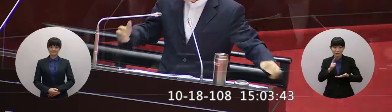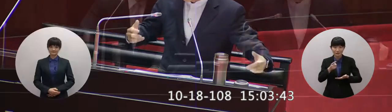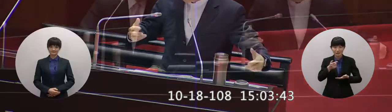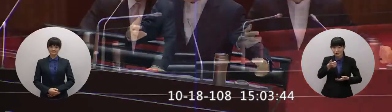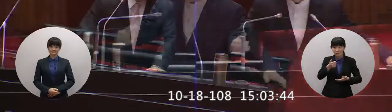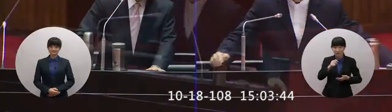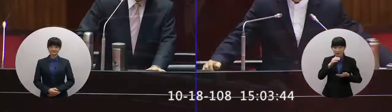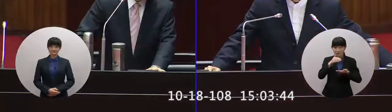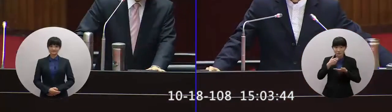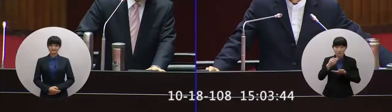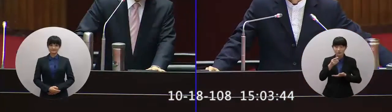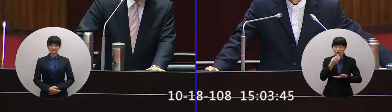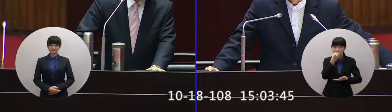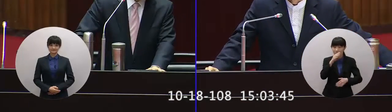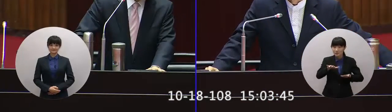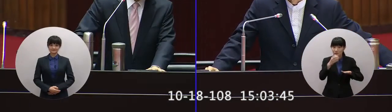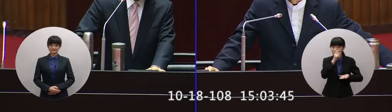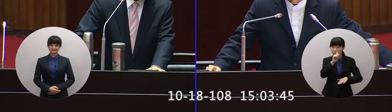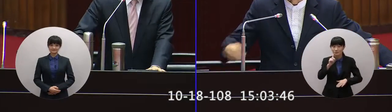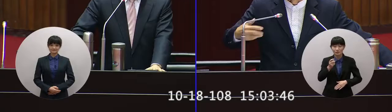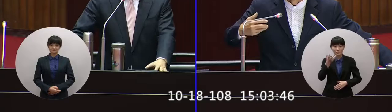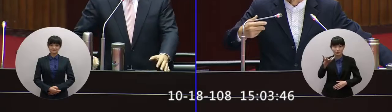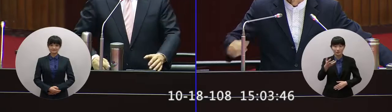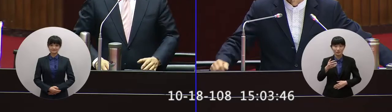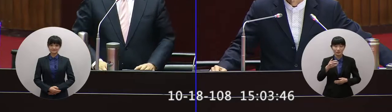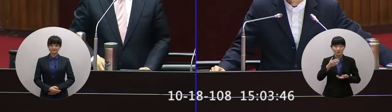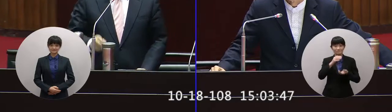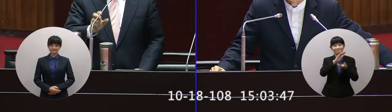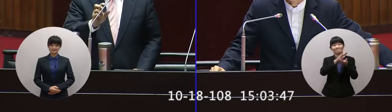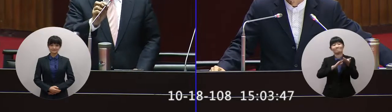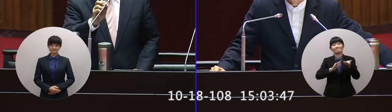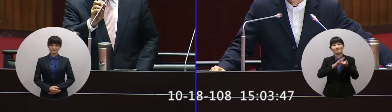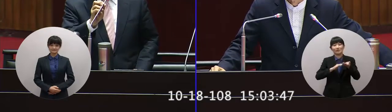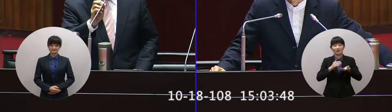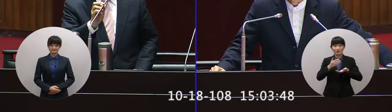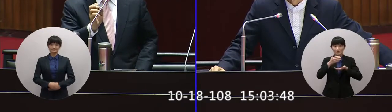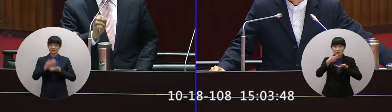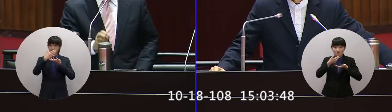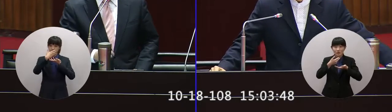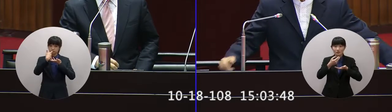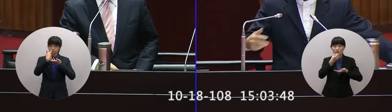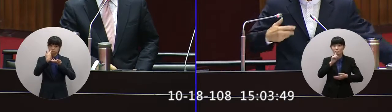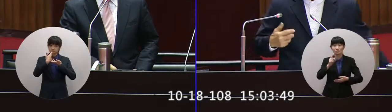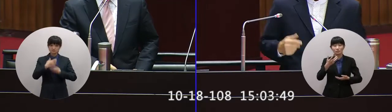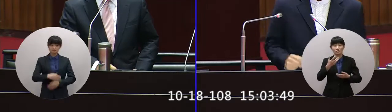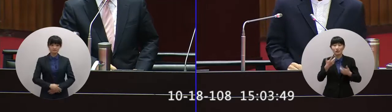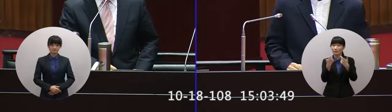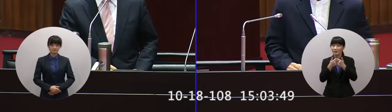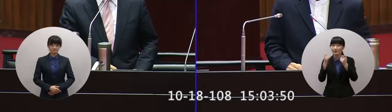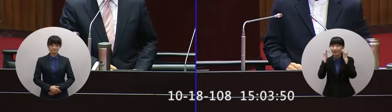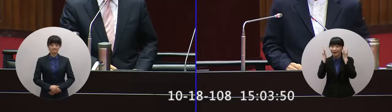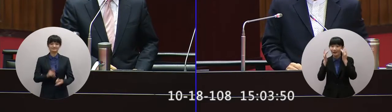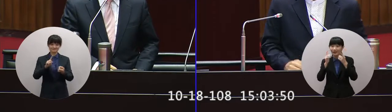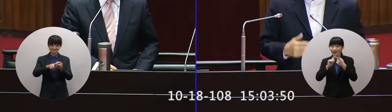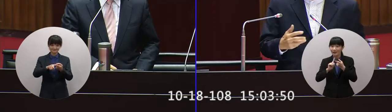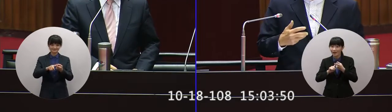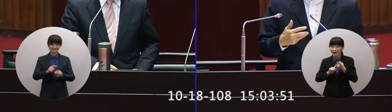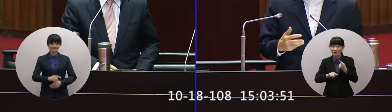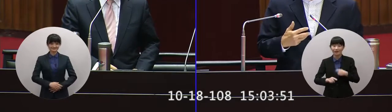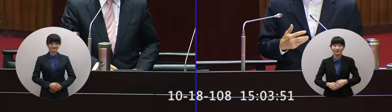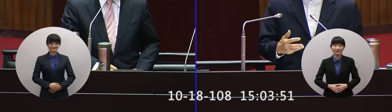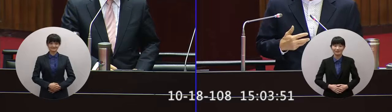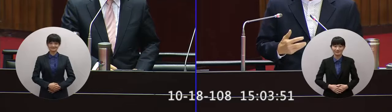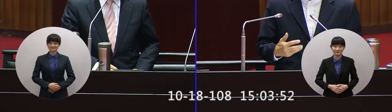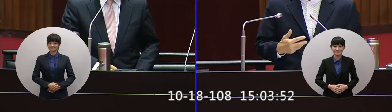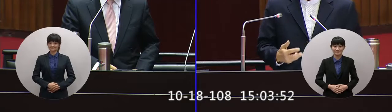吃什麼東西比較多你現在吃飯哦 吃飯啊吃飯啊 配菜對啦不